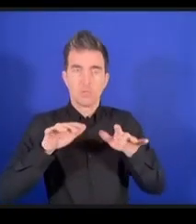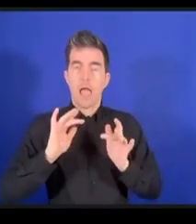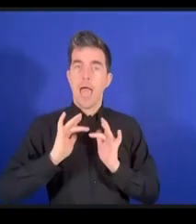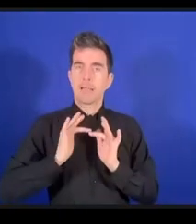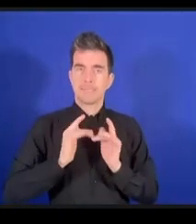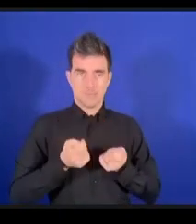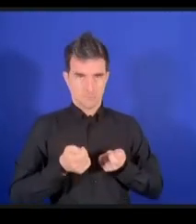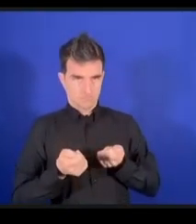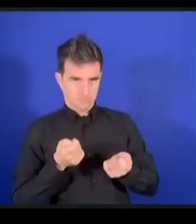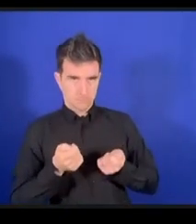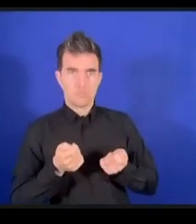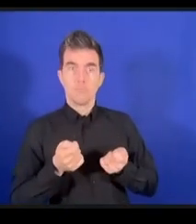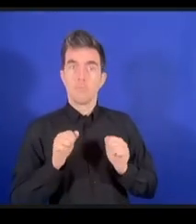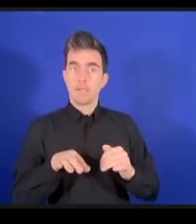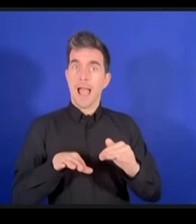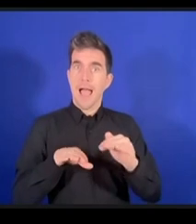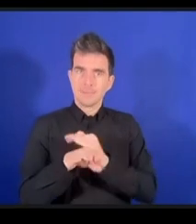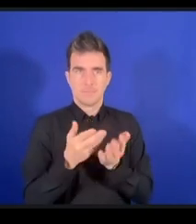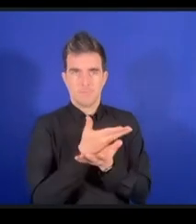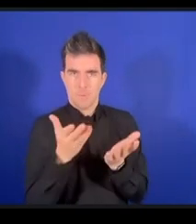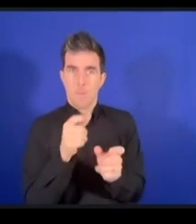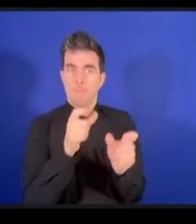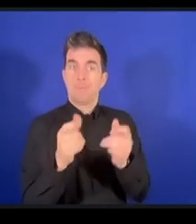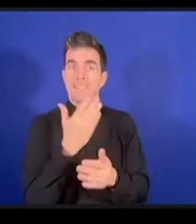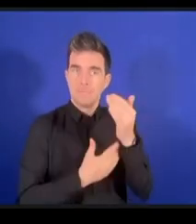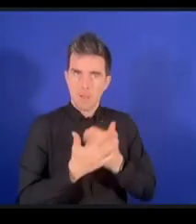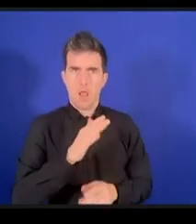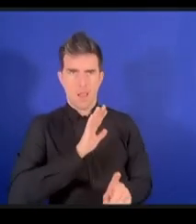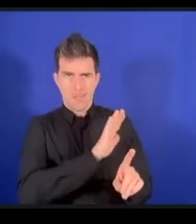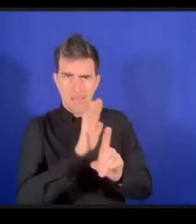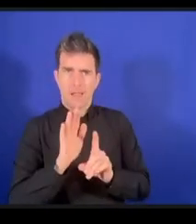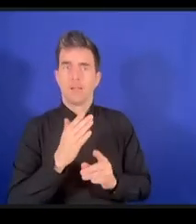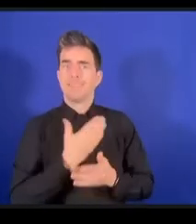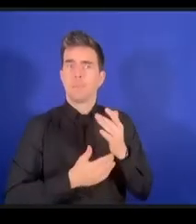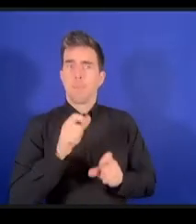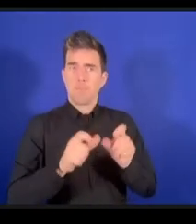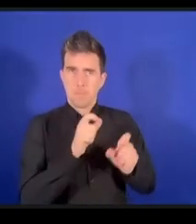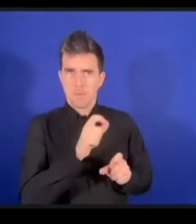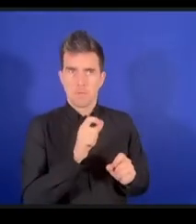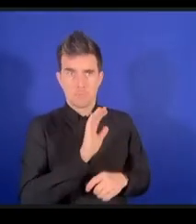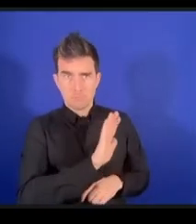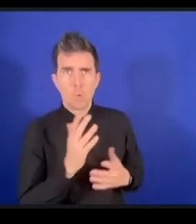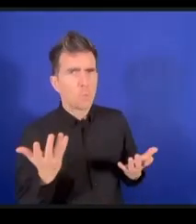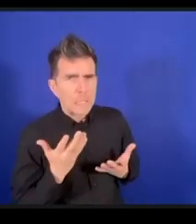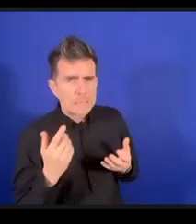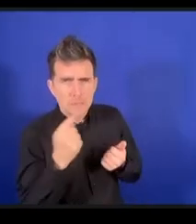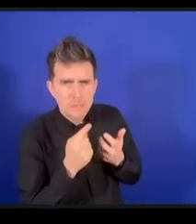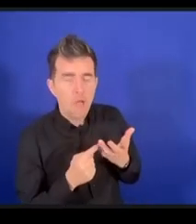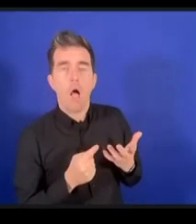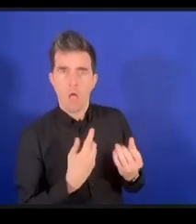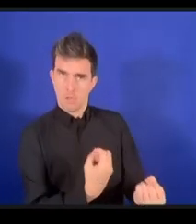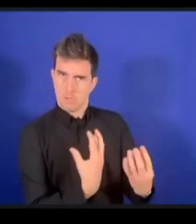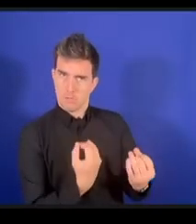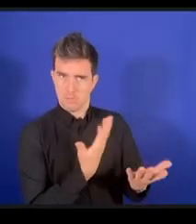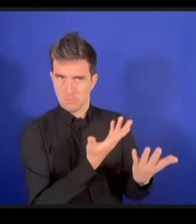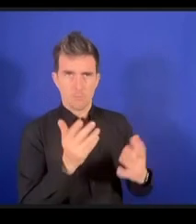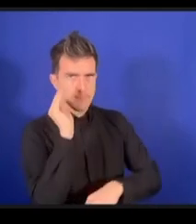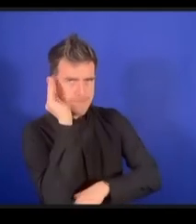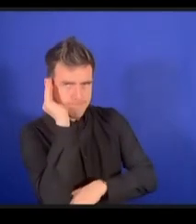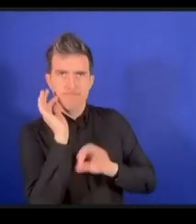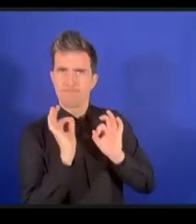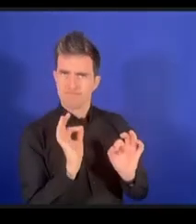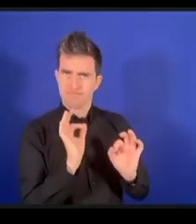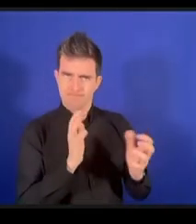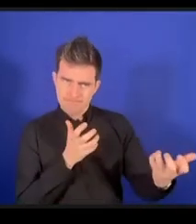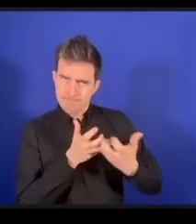qui doivent absolument être incluses enfin les travaux sur le handicap